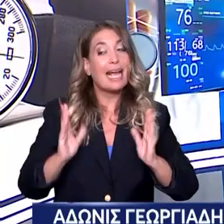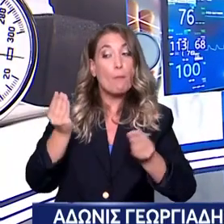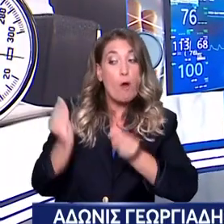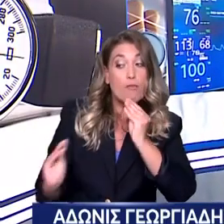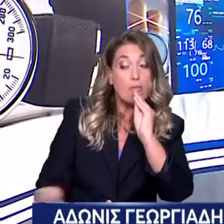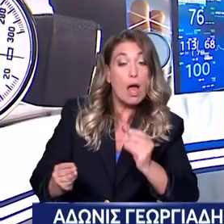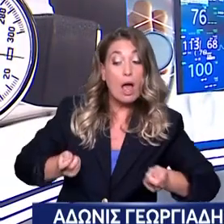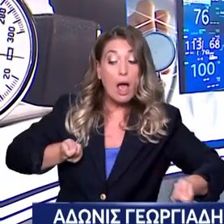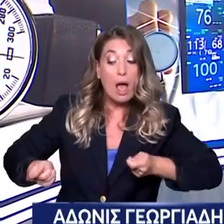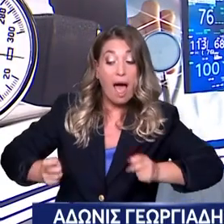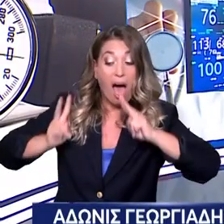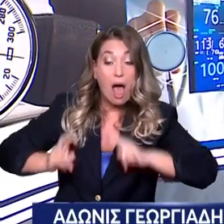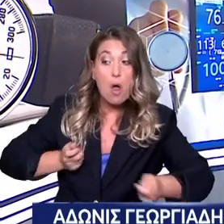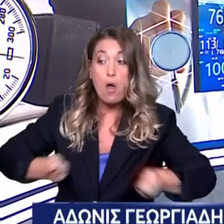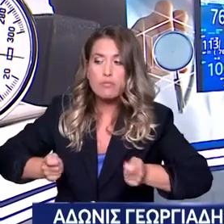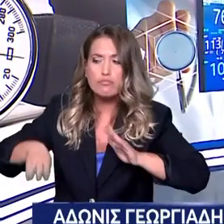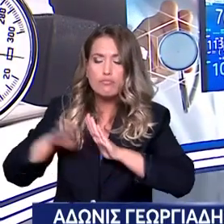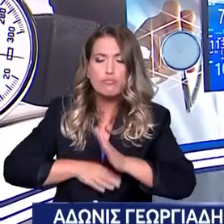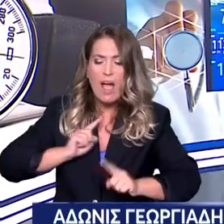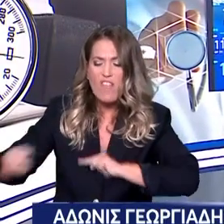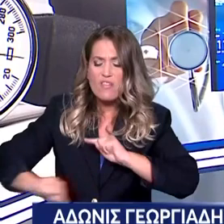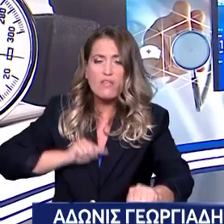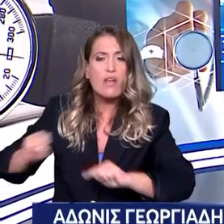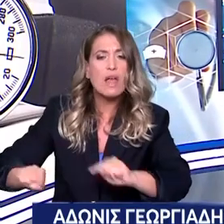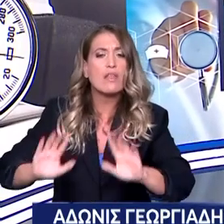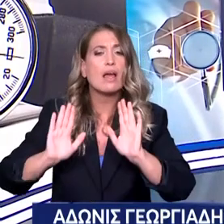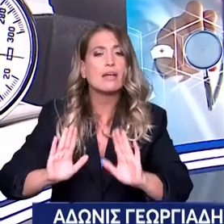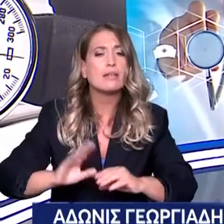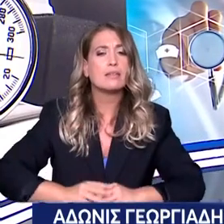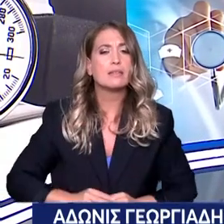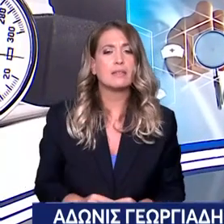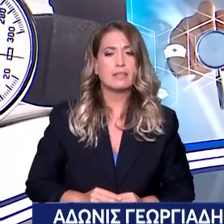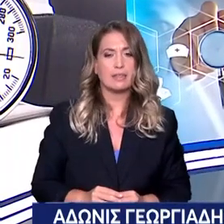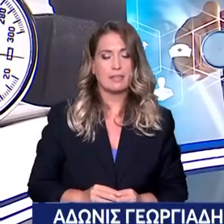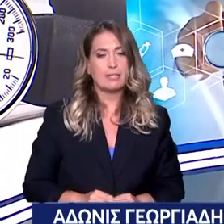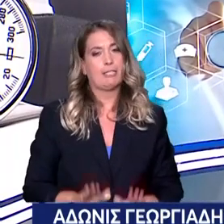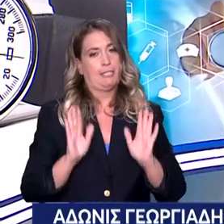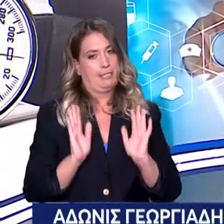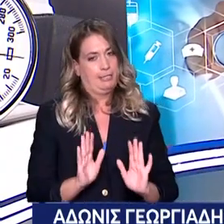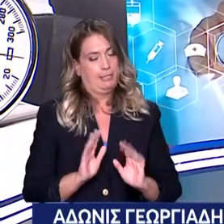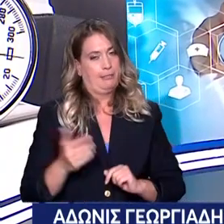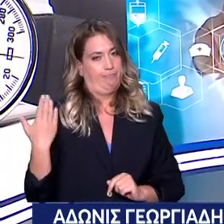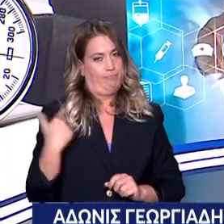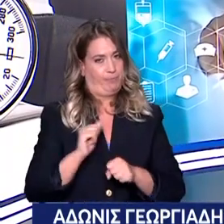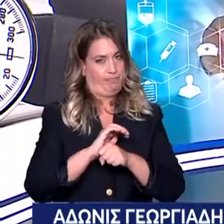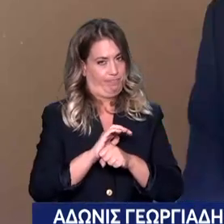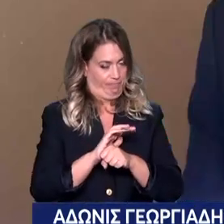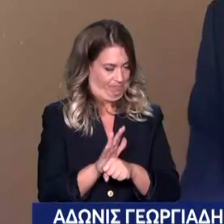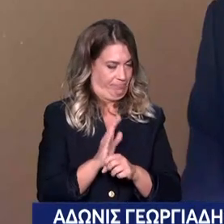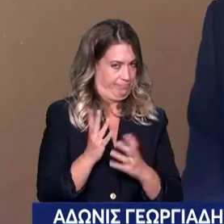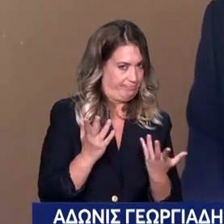επιβάλλεται να κάνουμε εμείς οι δημοσιογραφίες. Και πολύ καλώς το κάνουμε. Που θέλω να το πω γιατί είναι και αυτό που πονάει πάρα πολύ. Είδα ένα ρεπορτάζ